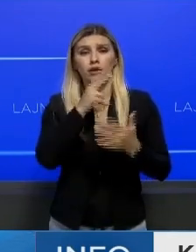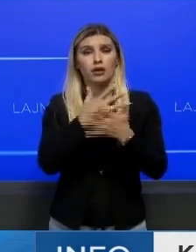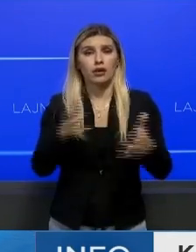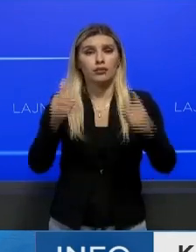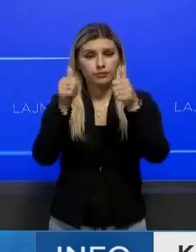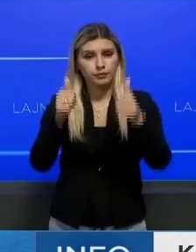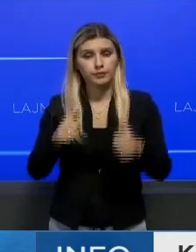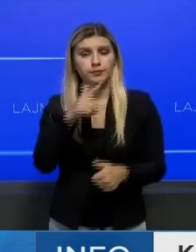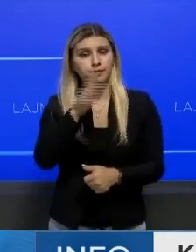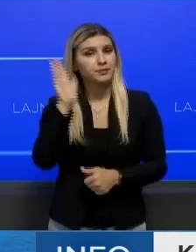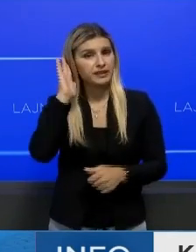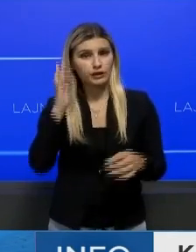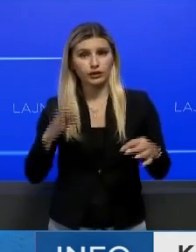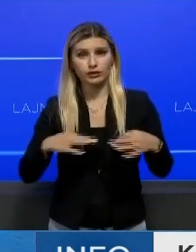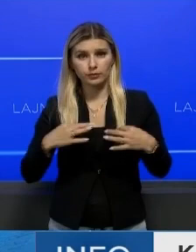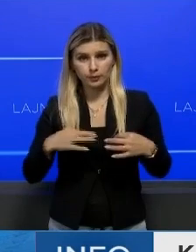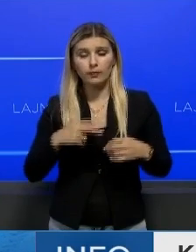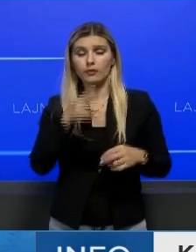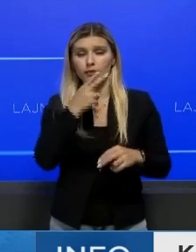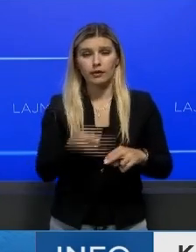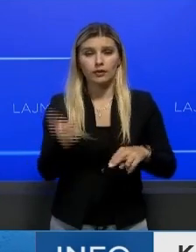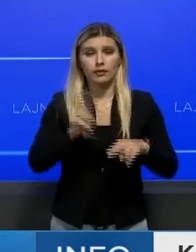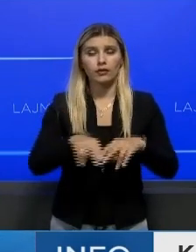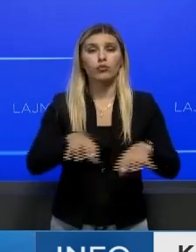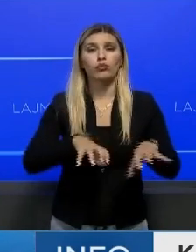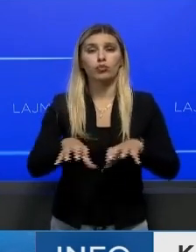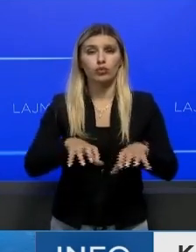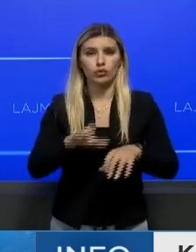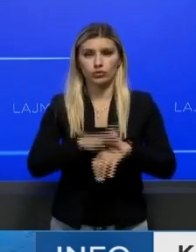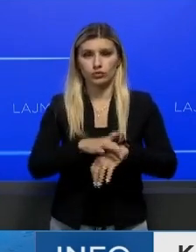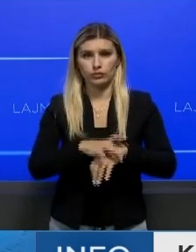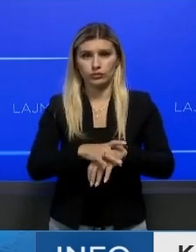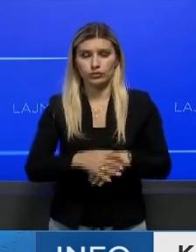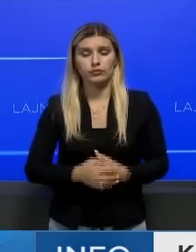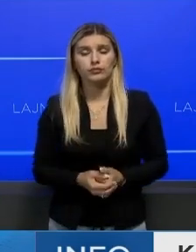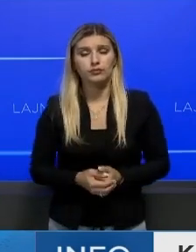Ministrinë në Shëndecis për shtimin e kapaciteteve të infermjerve.